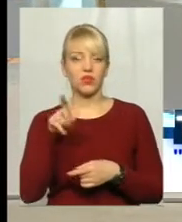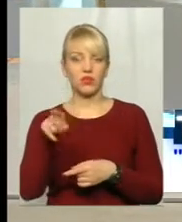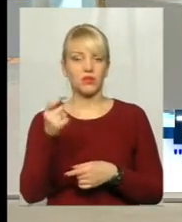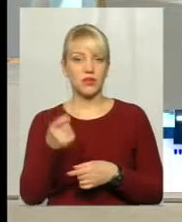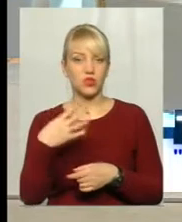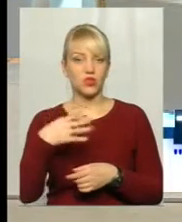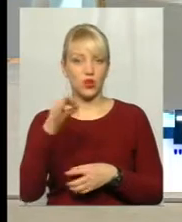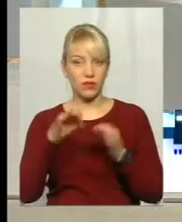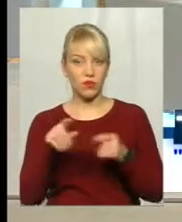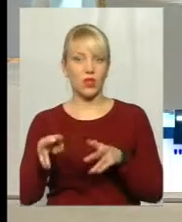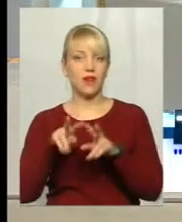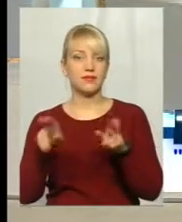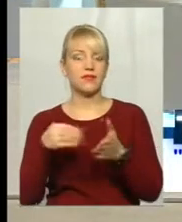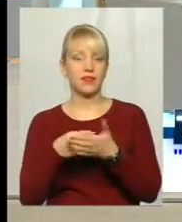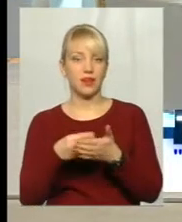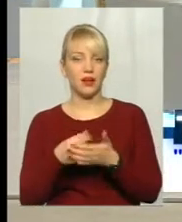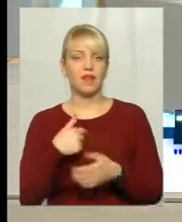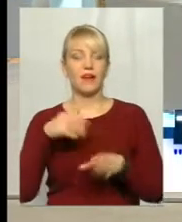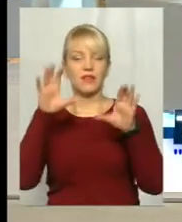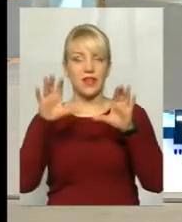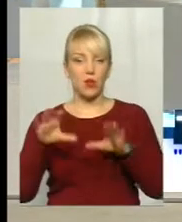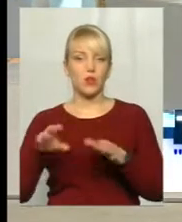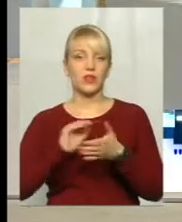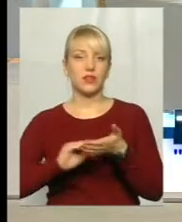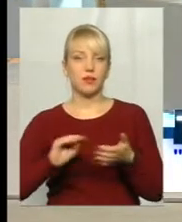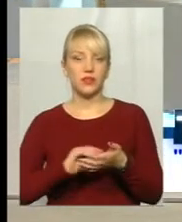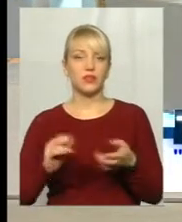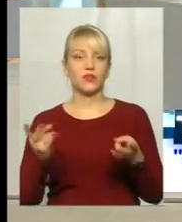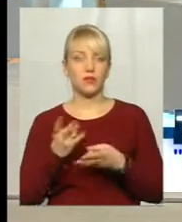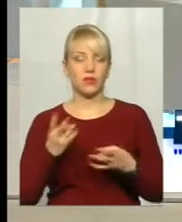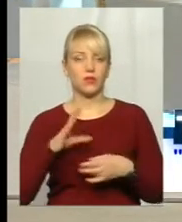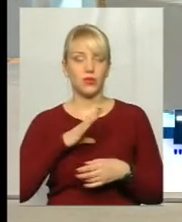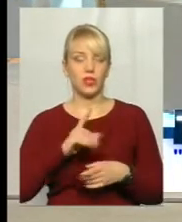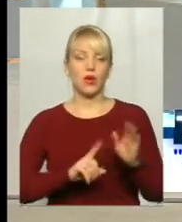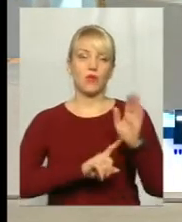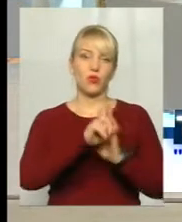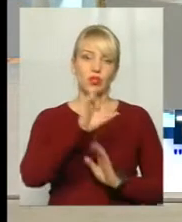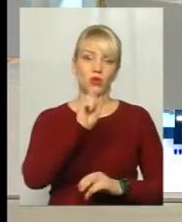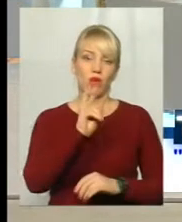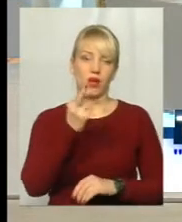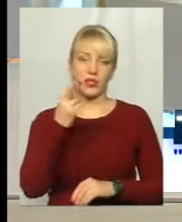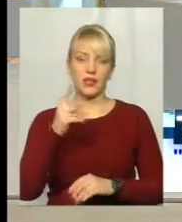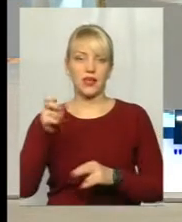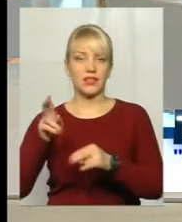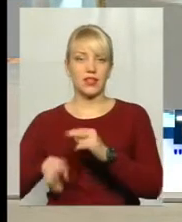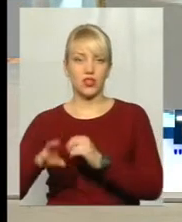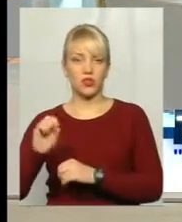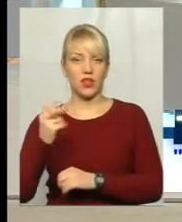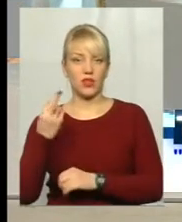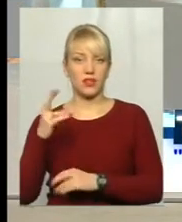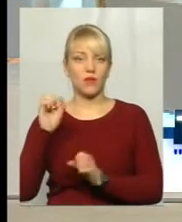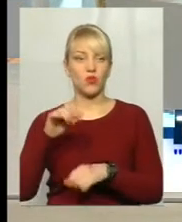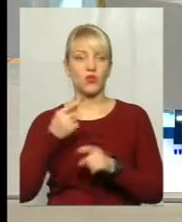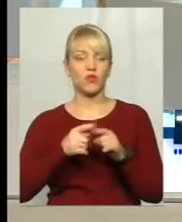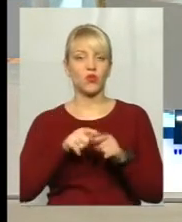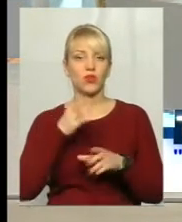сказати, що в законі про захист прав споживачів повинно зазначатися початок акції і закінчення. Може, в той день, коли